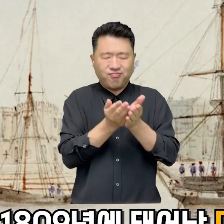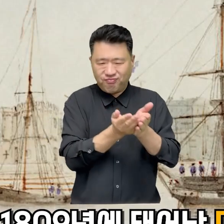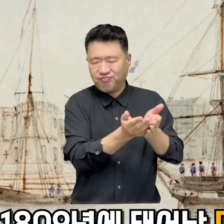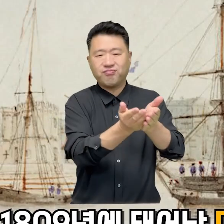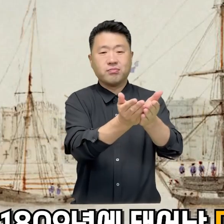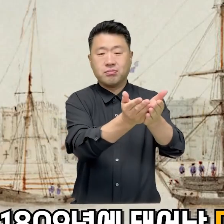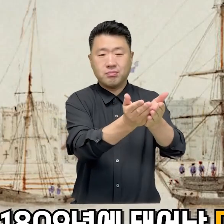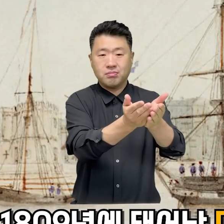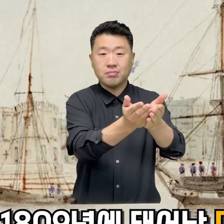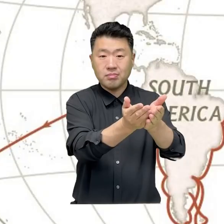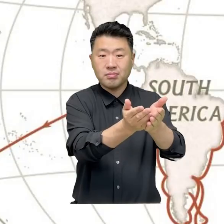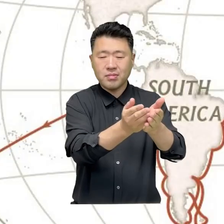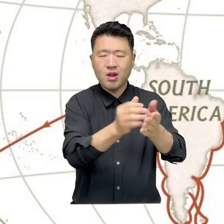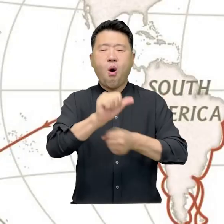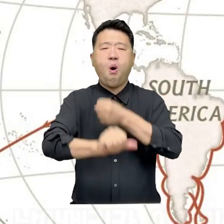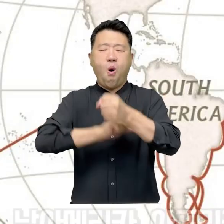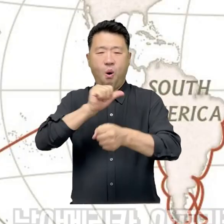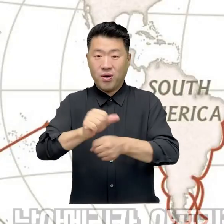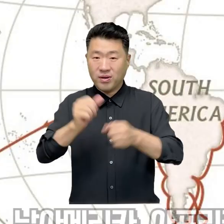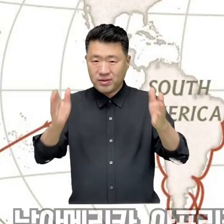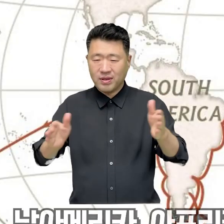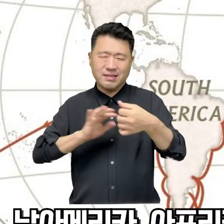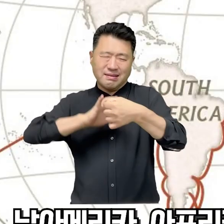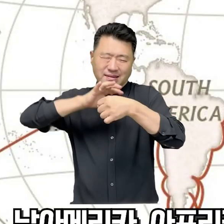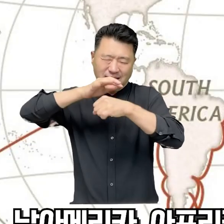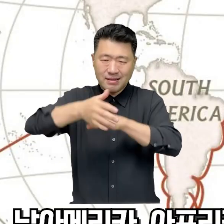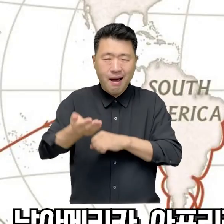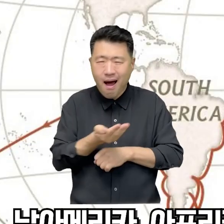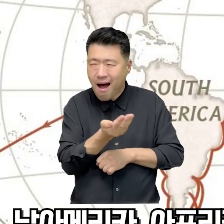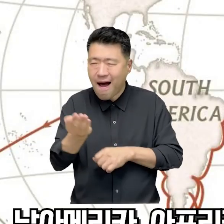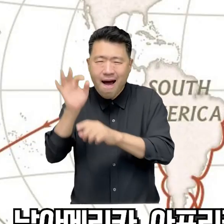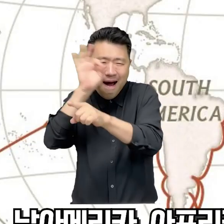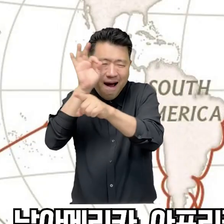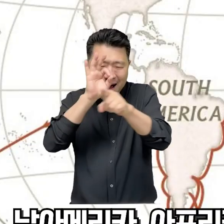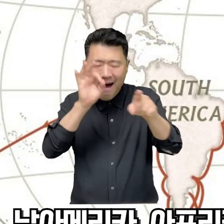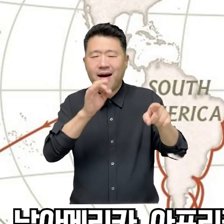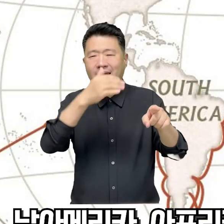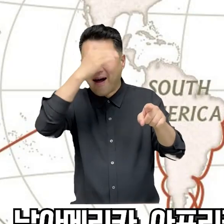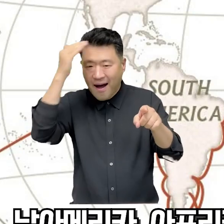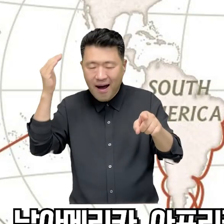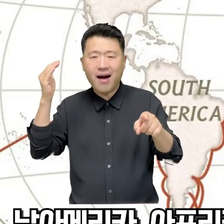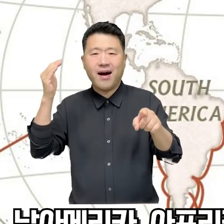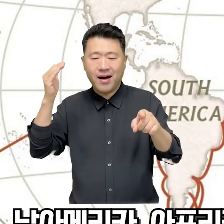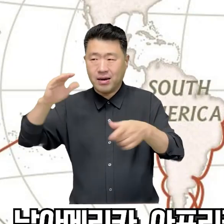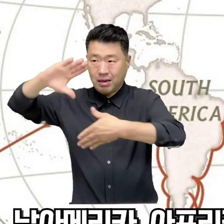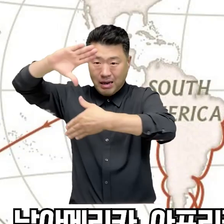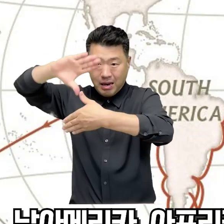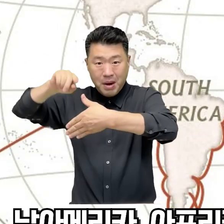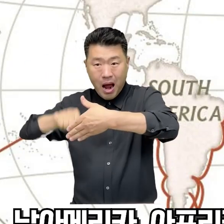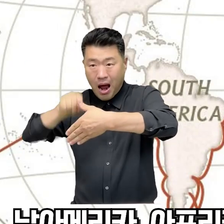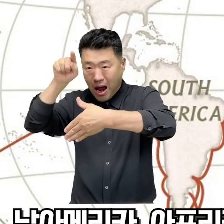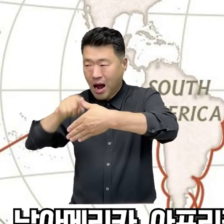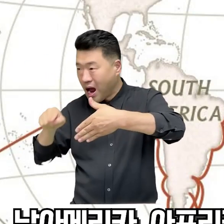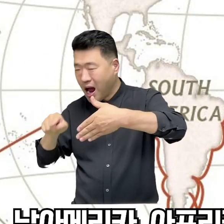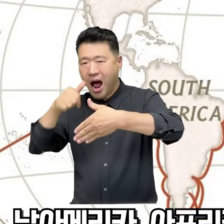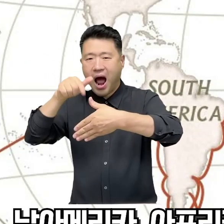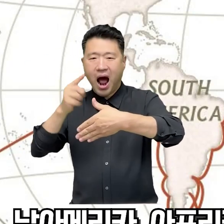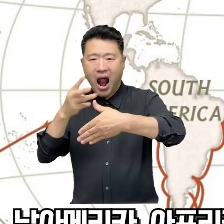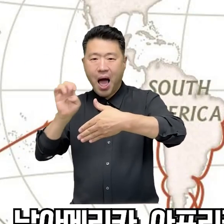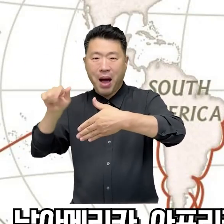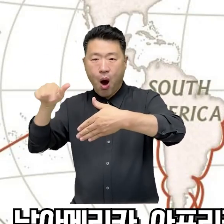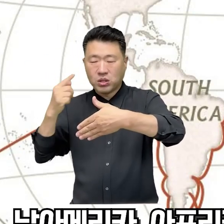비그로에 올랐다. 그는 5년간이나 세계 곳곳을 탐사했는데 남아메리카, 아프리카,